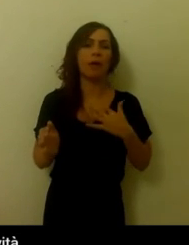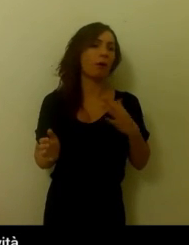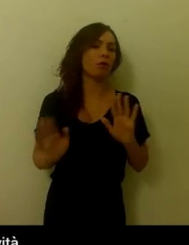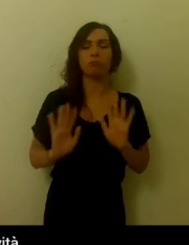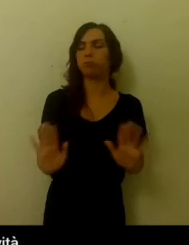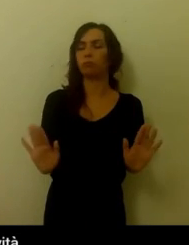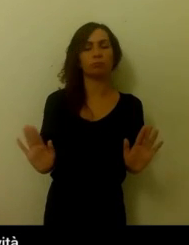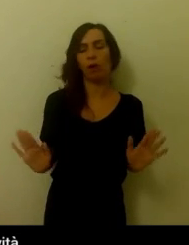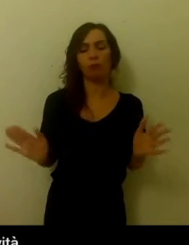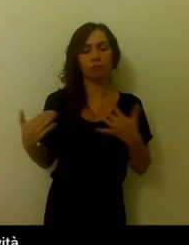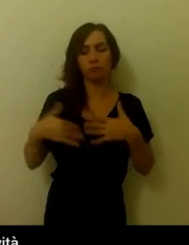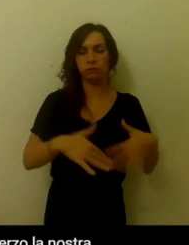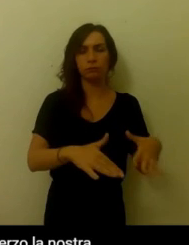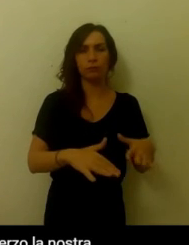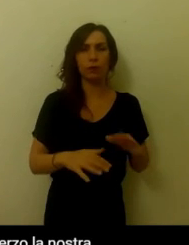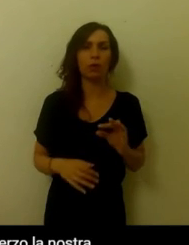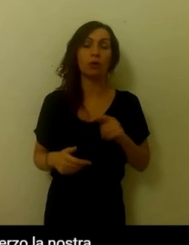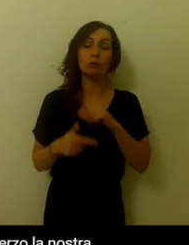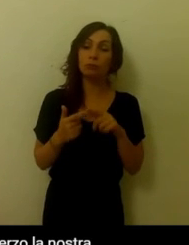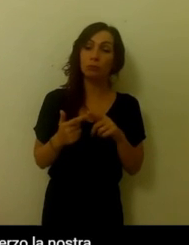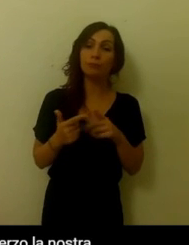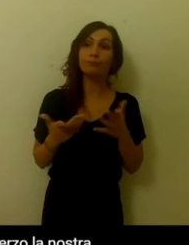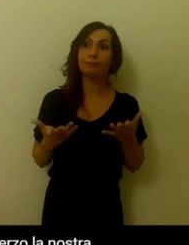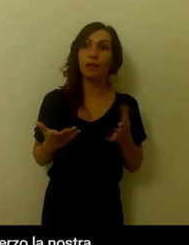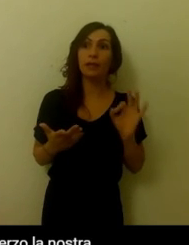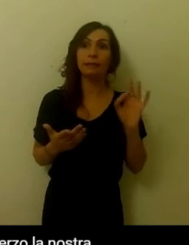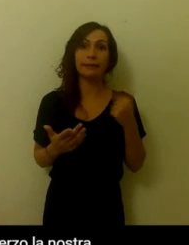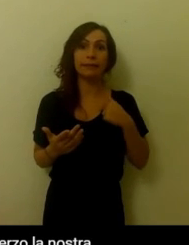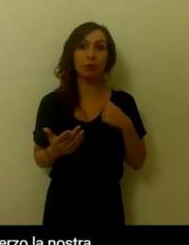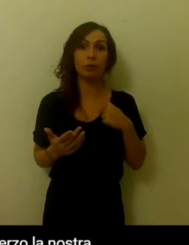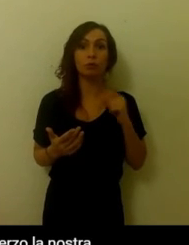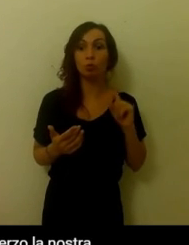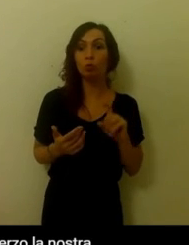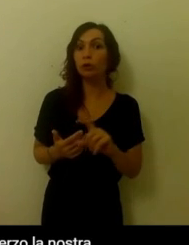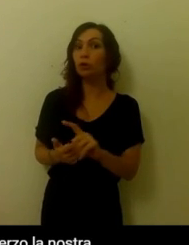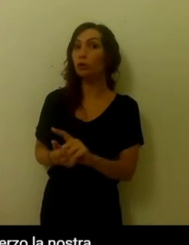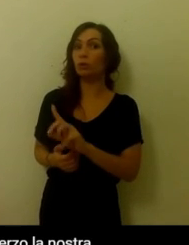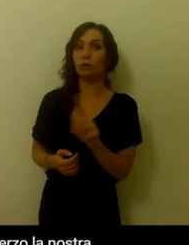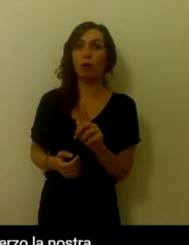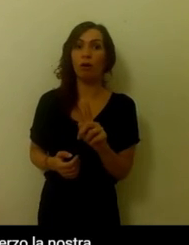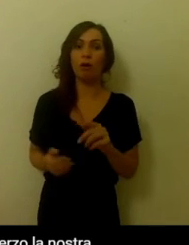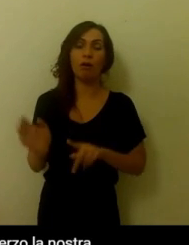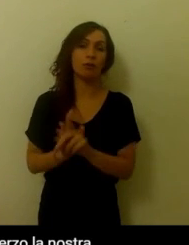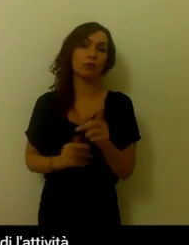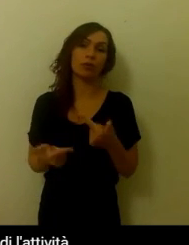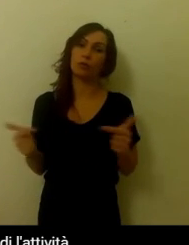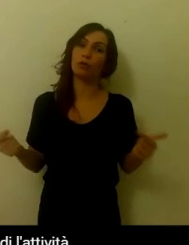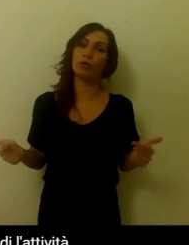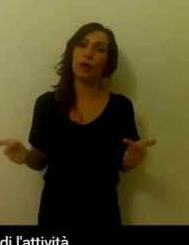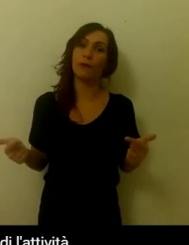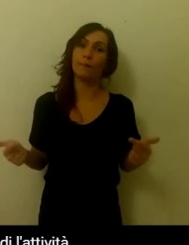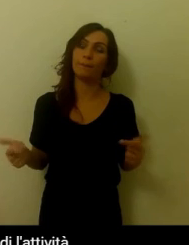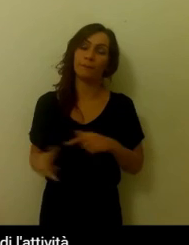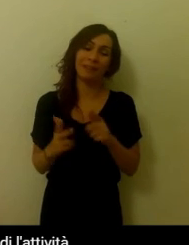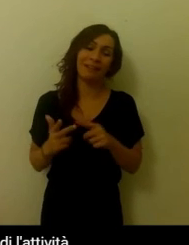accantoniamo l'attività. Due, se non siamo costanti non avremo risultati. Terzo, la nostra vita è già